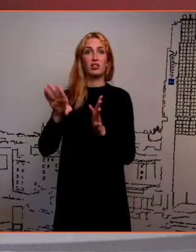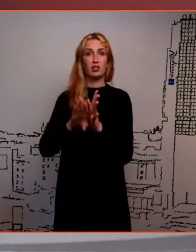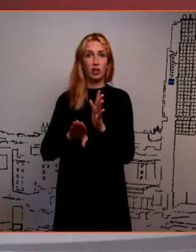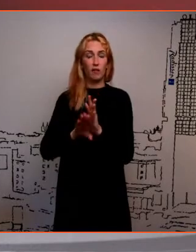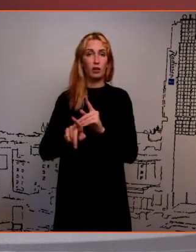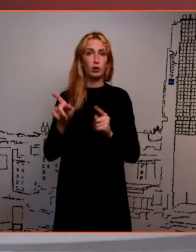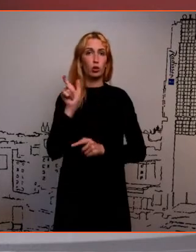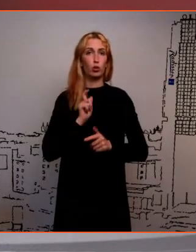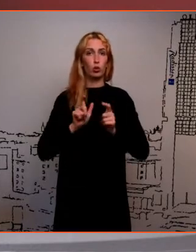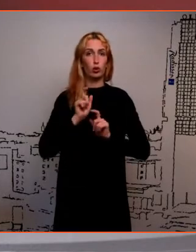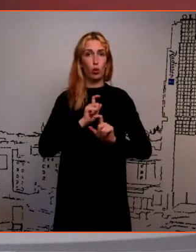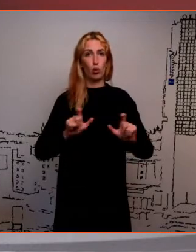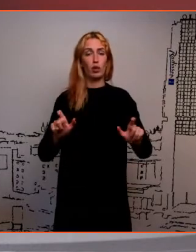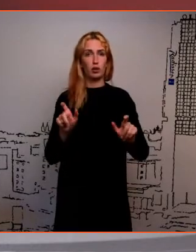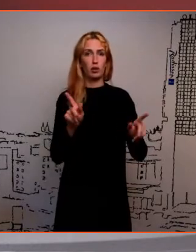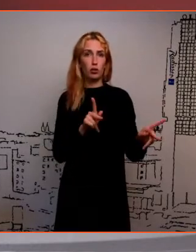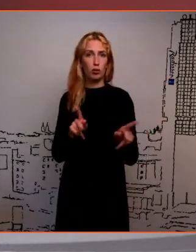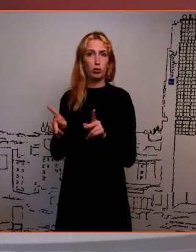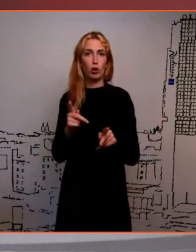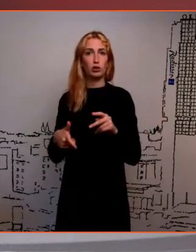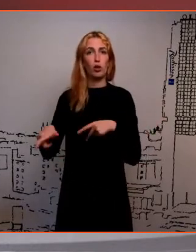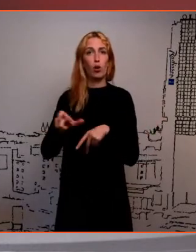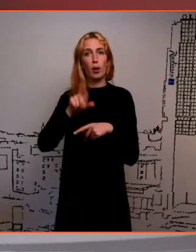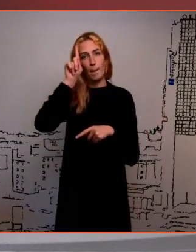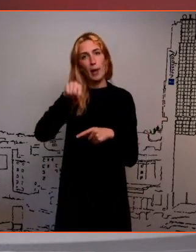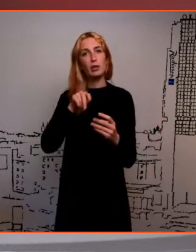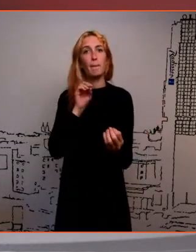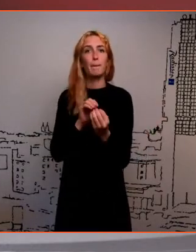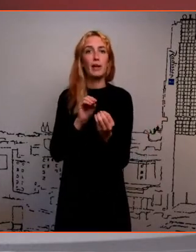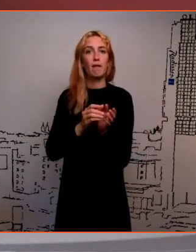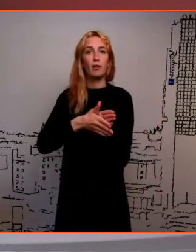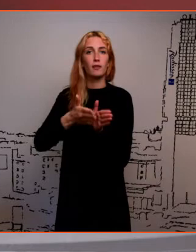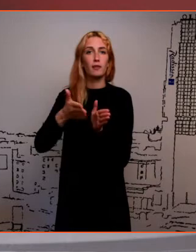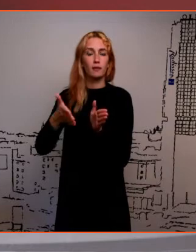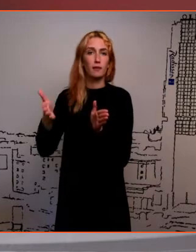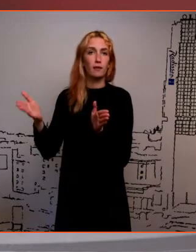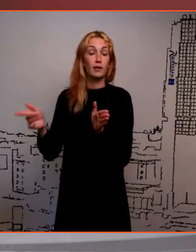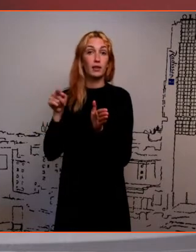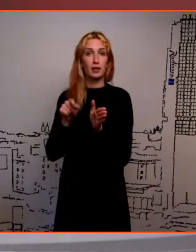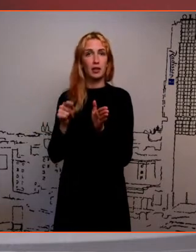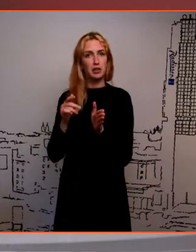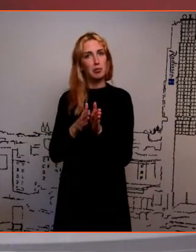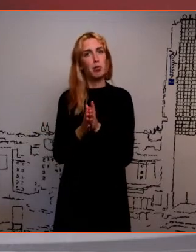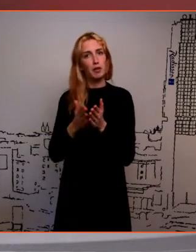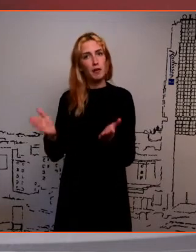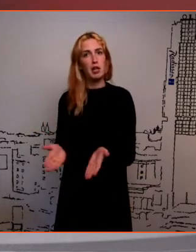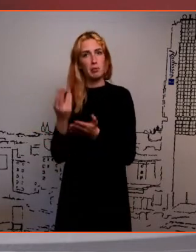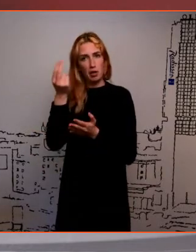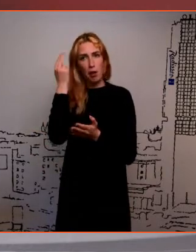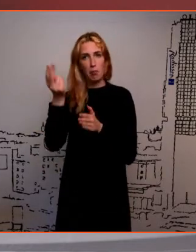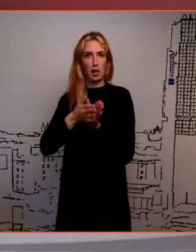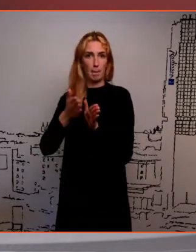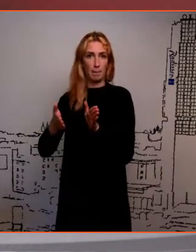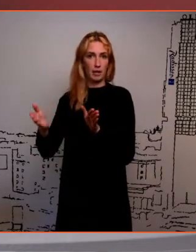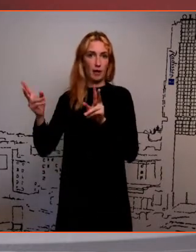kontrollitakse nüüd siis juba rohkem teadmisi pidevalt ja see soodustab pidevat õppimist. Ehk siis,